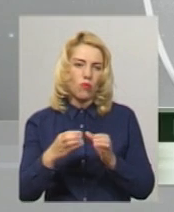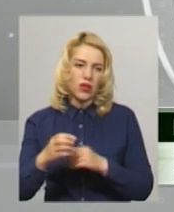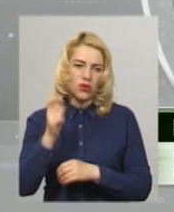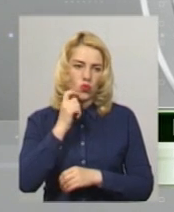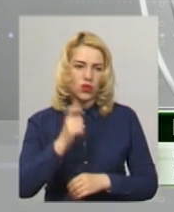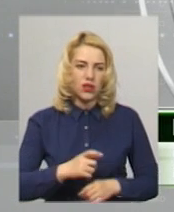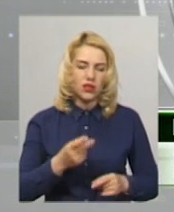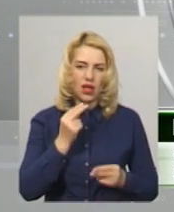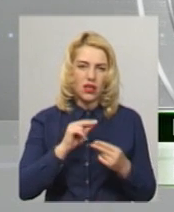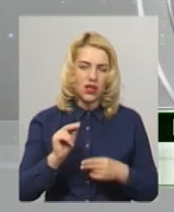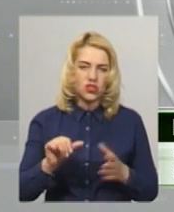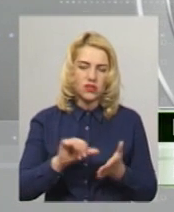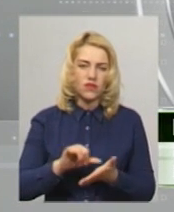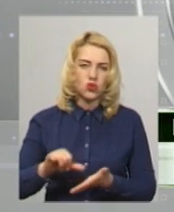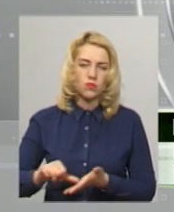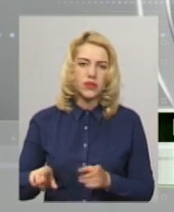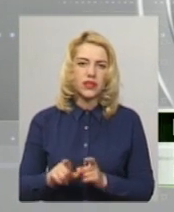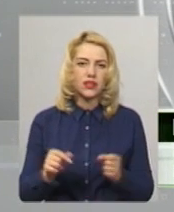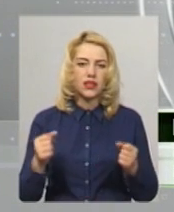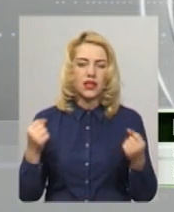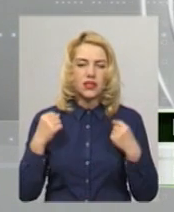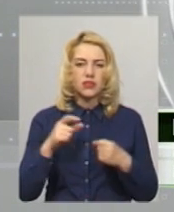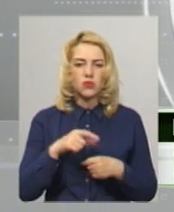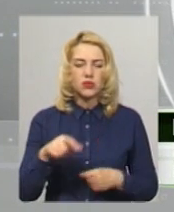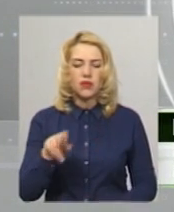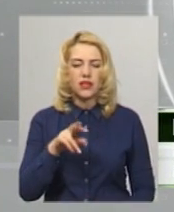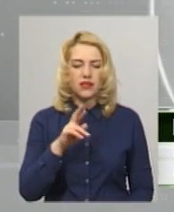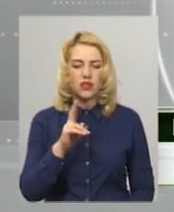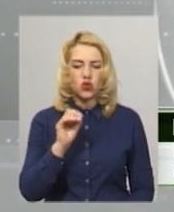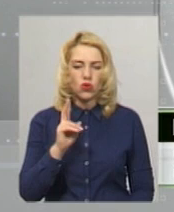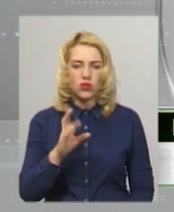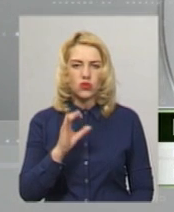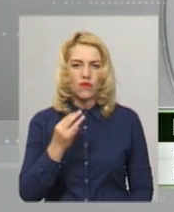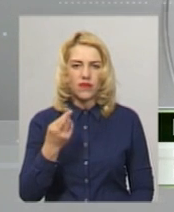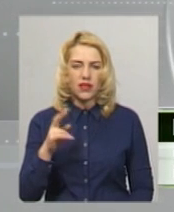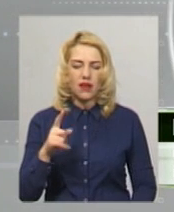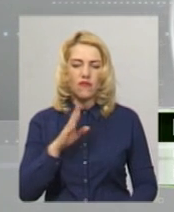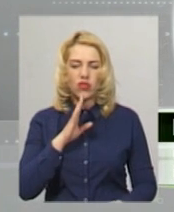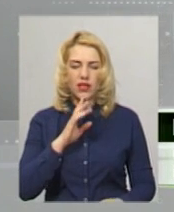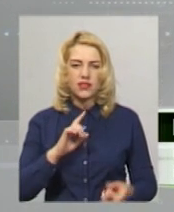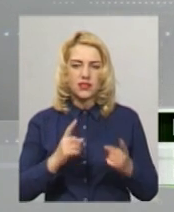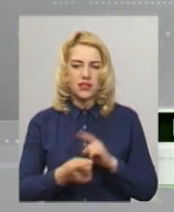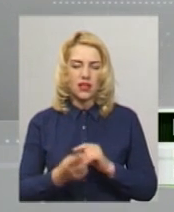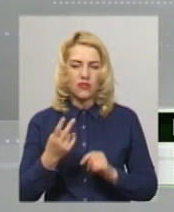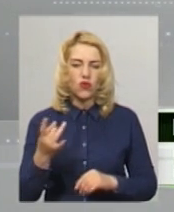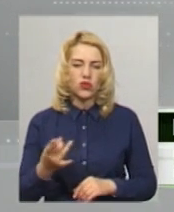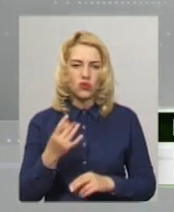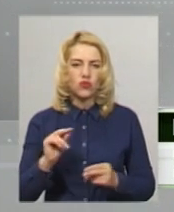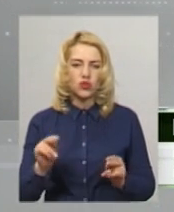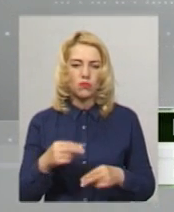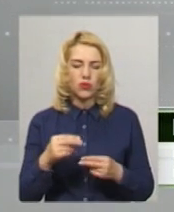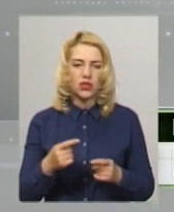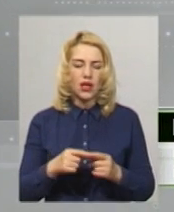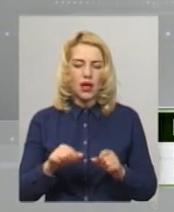Найкраще виступили такі спортсмени, як Дячок Сосія. Вона стала дворазовою чемпіонкою в байдарці-одиночці на